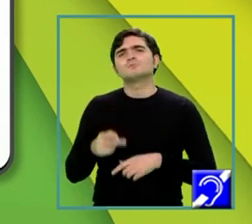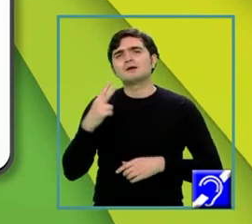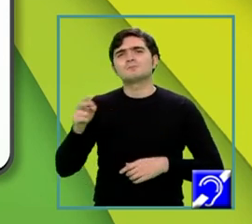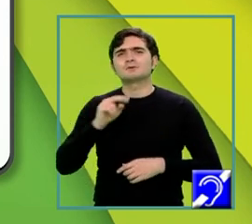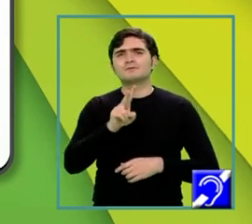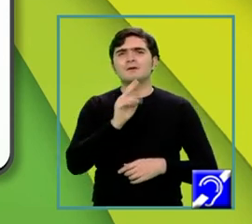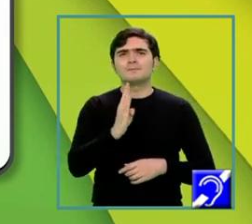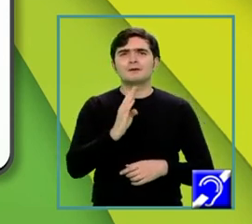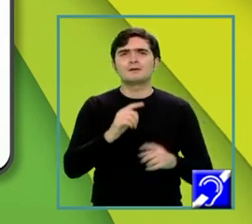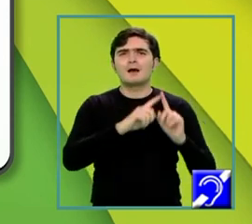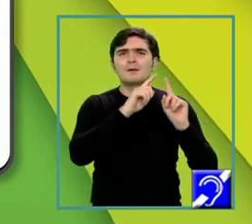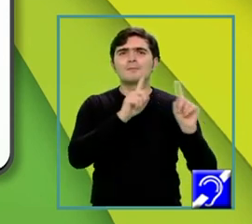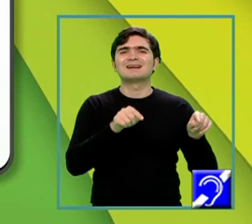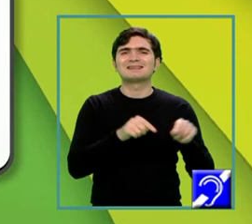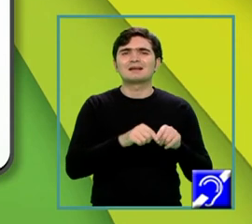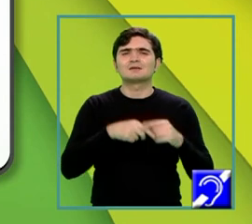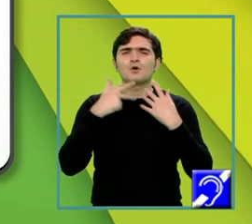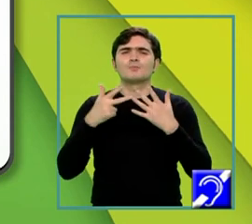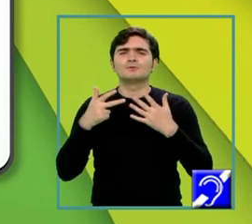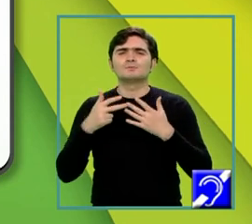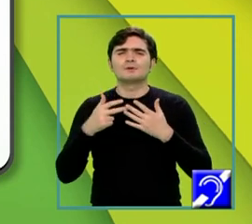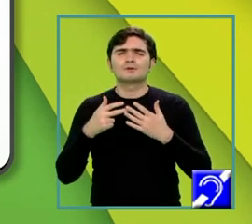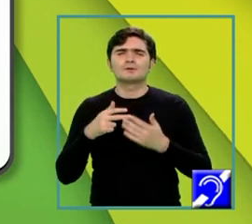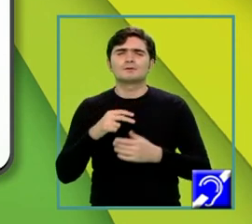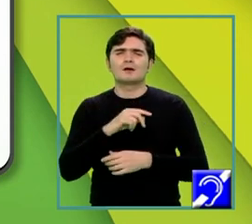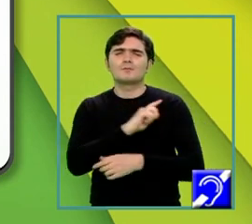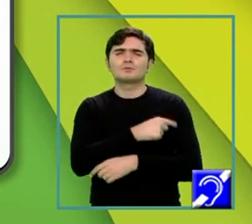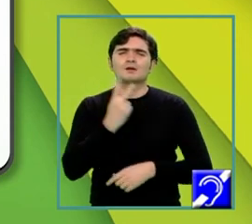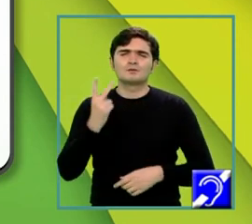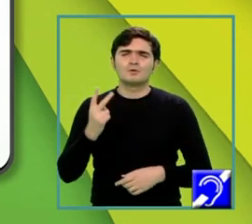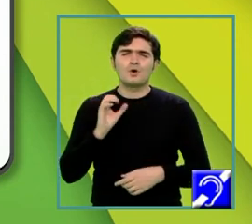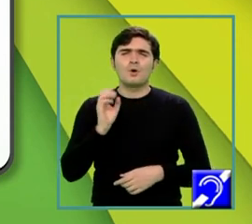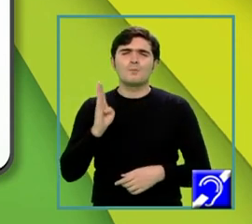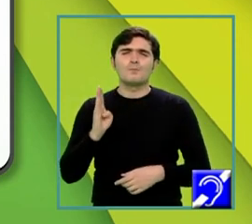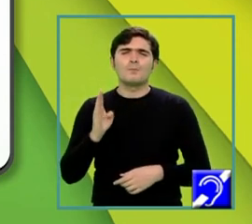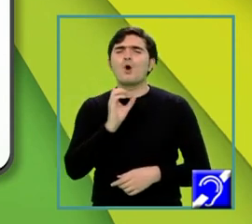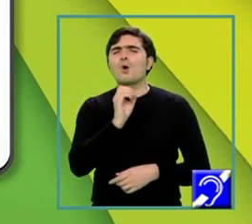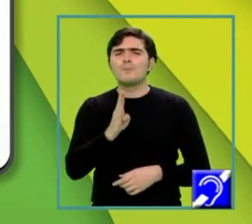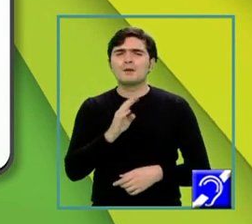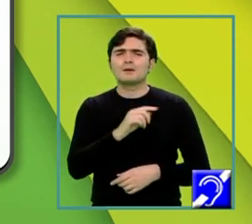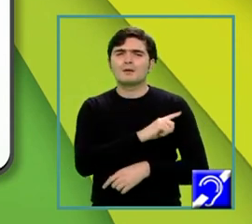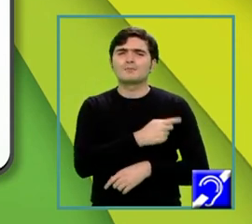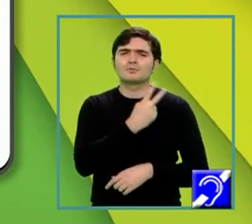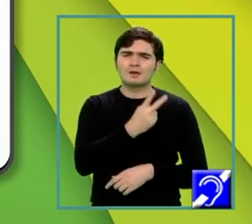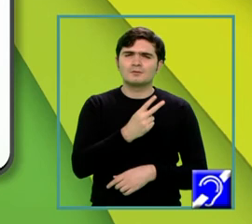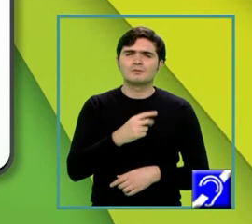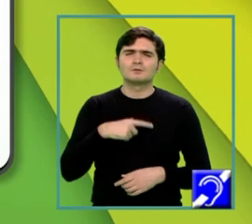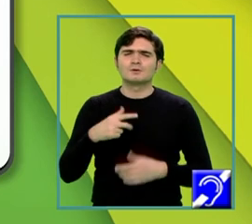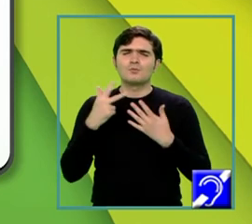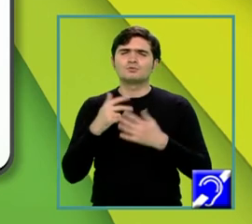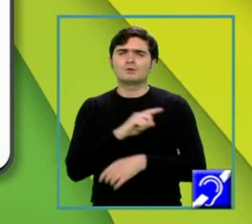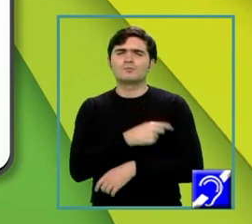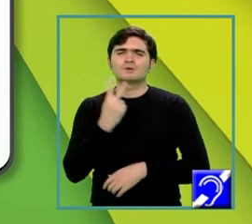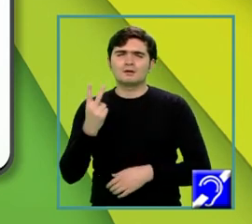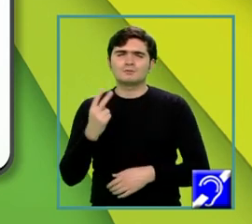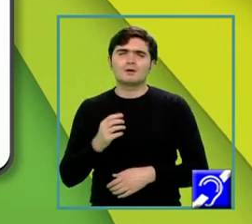VB pătrat este egal cu 18 la doua și rezultă că OB, pardon, la pătrat este egal cu 18 la doua și de aici rezultă OB este egal